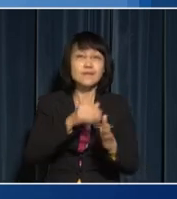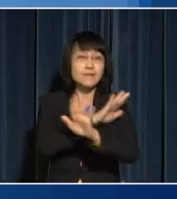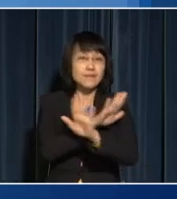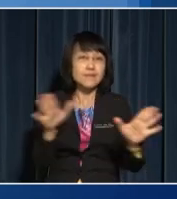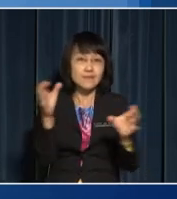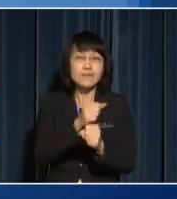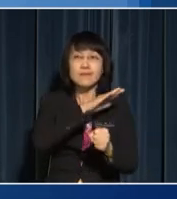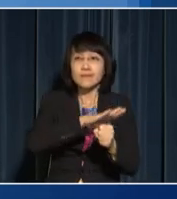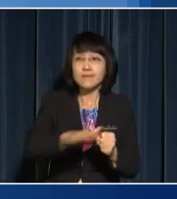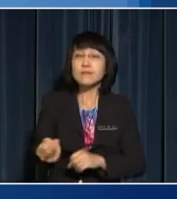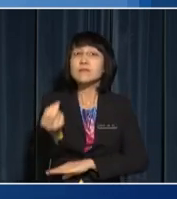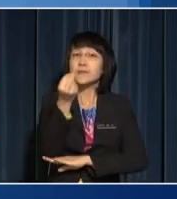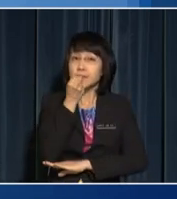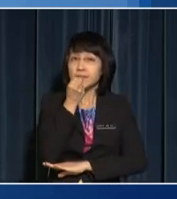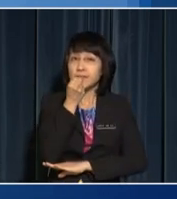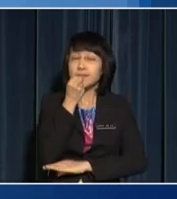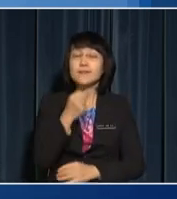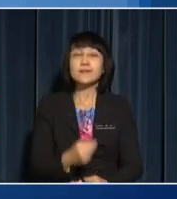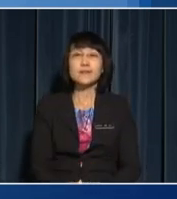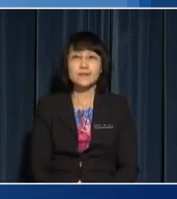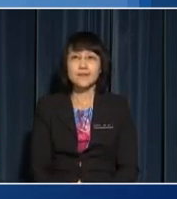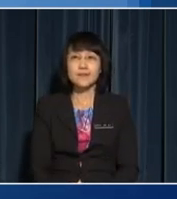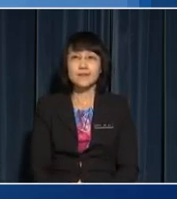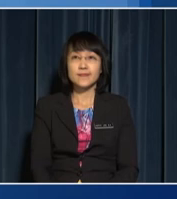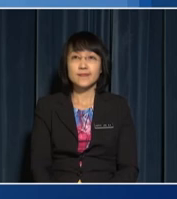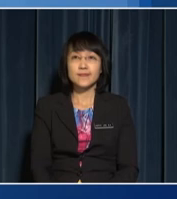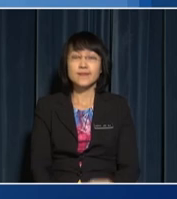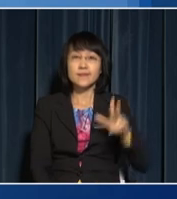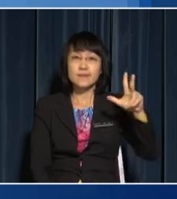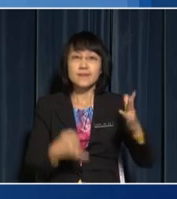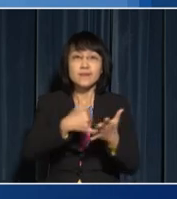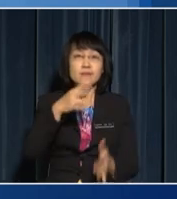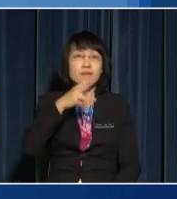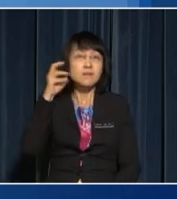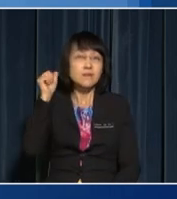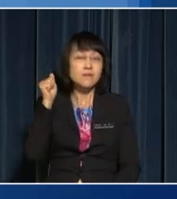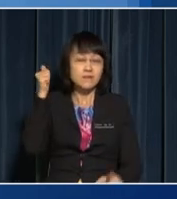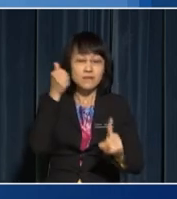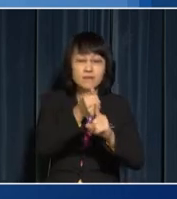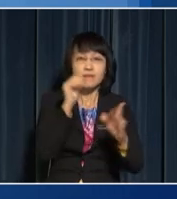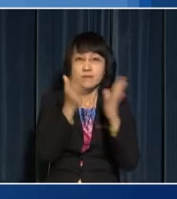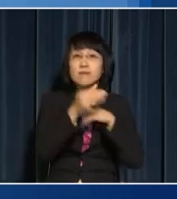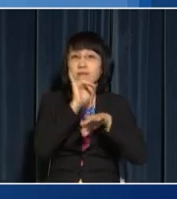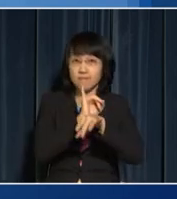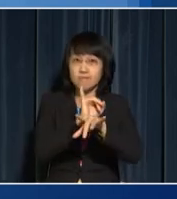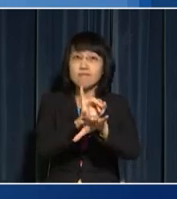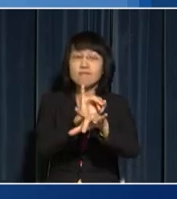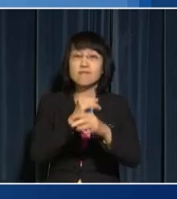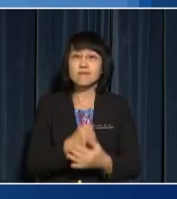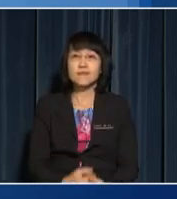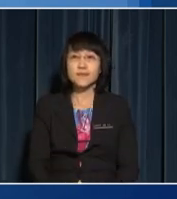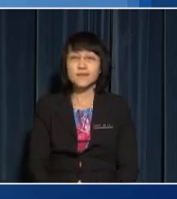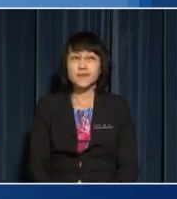It didn't get enough nutrients 3. It was attacked by insects